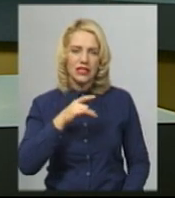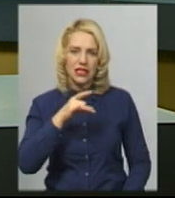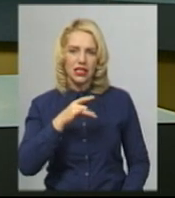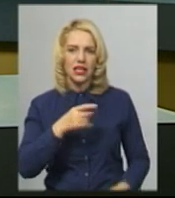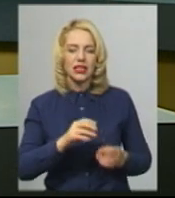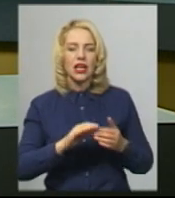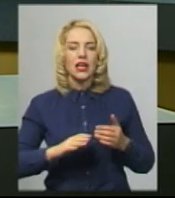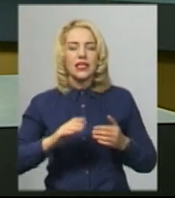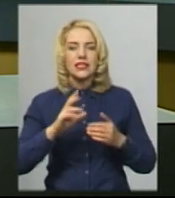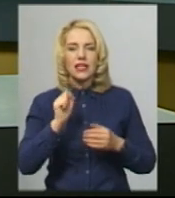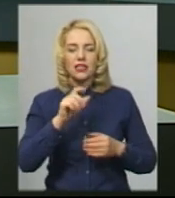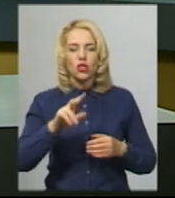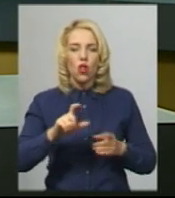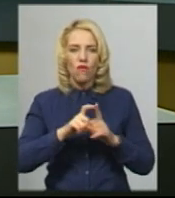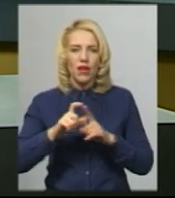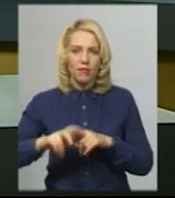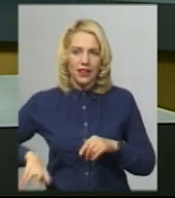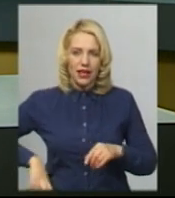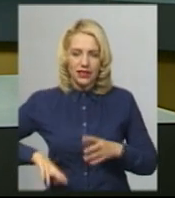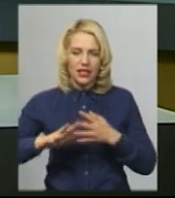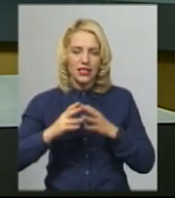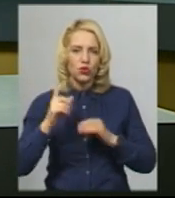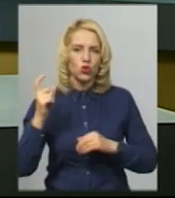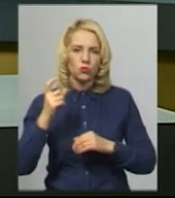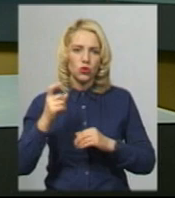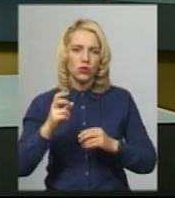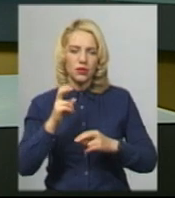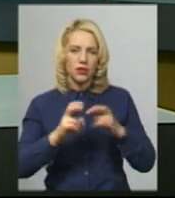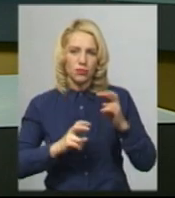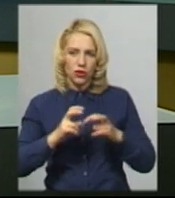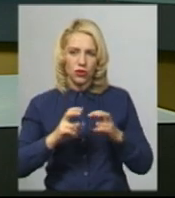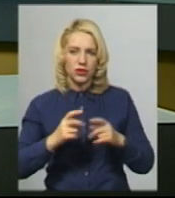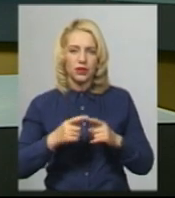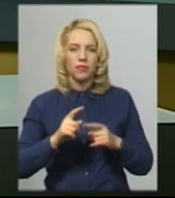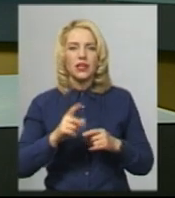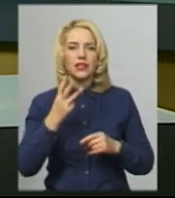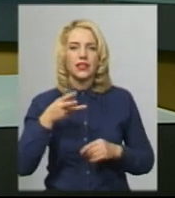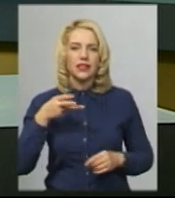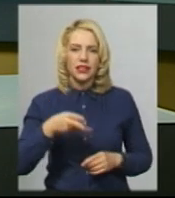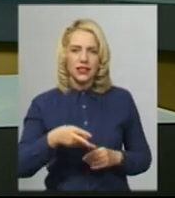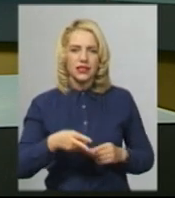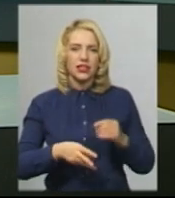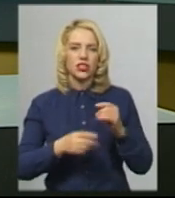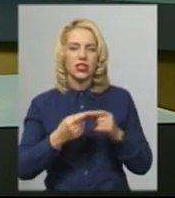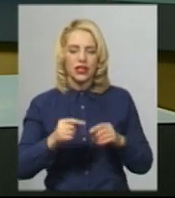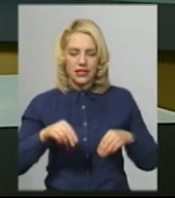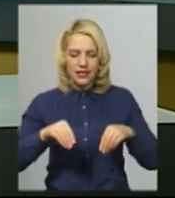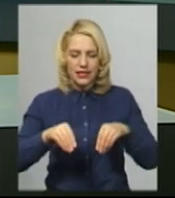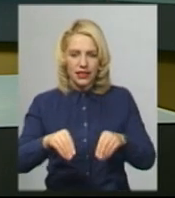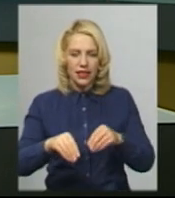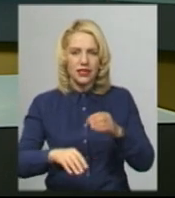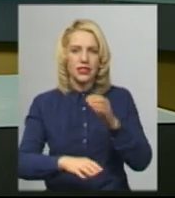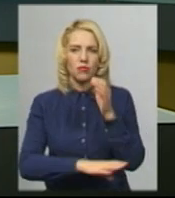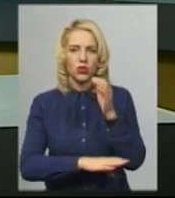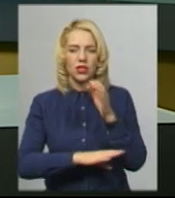директора лісокомунального сільськогосподарського підприємства Красилів Ліс Миколи Оцалюка, 3 тисячі сіянців модрини на суму 11